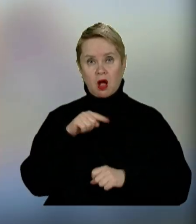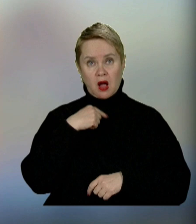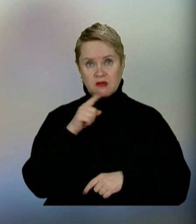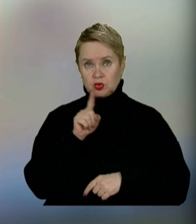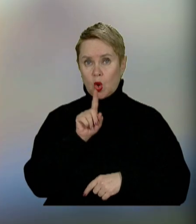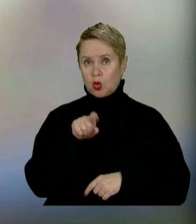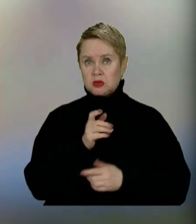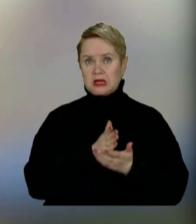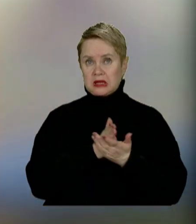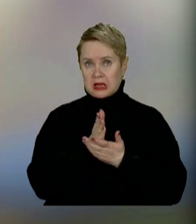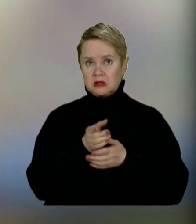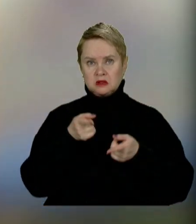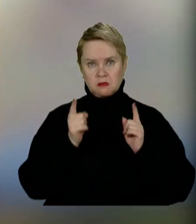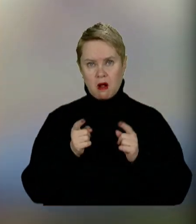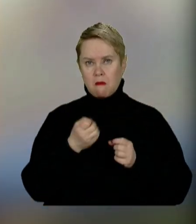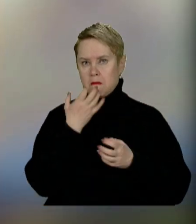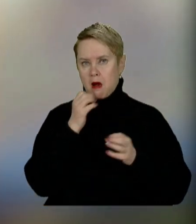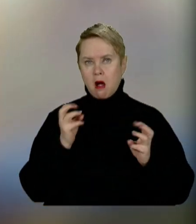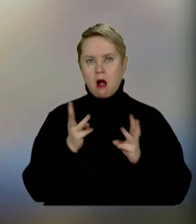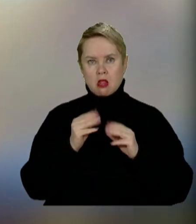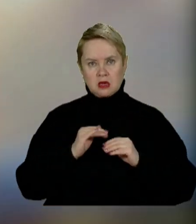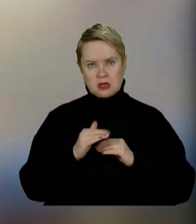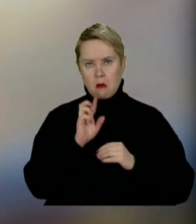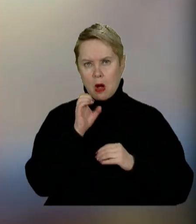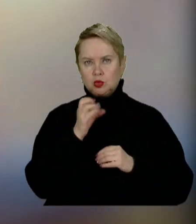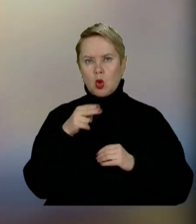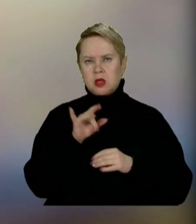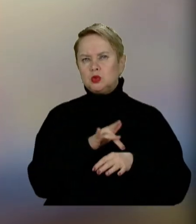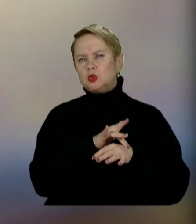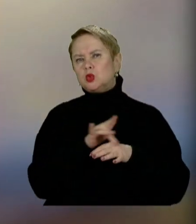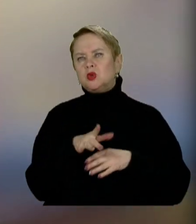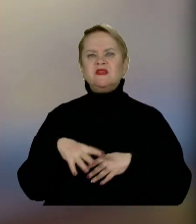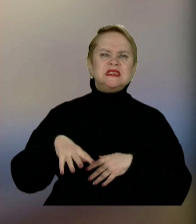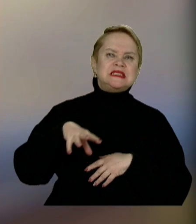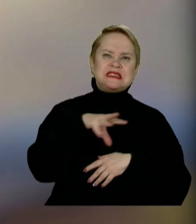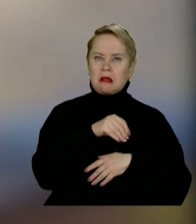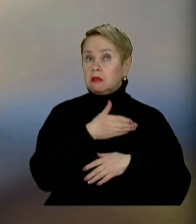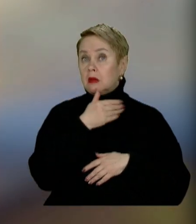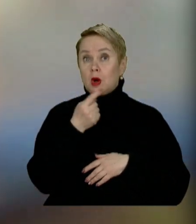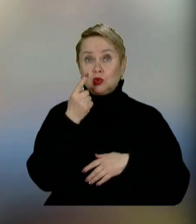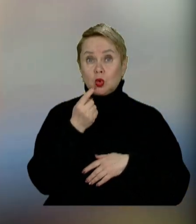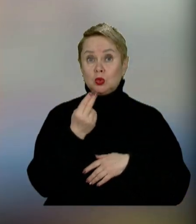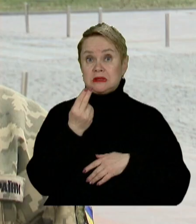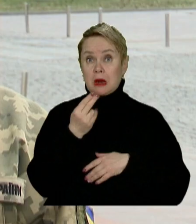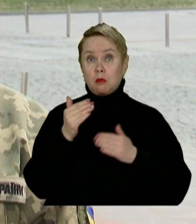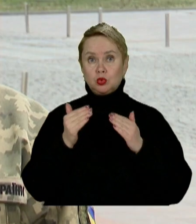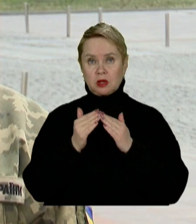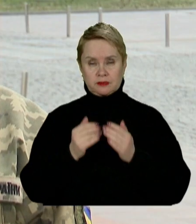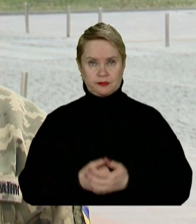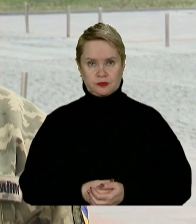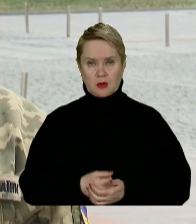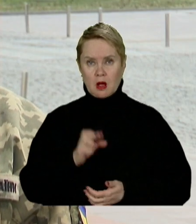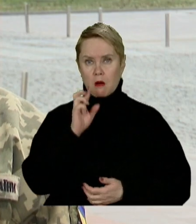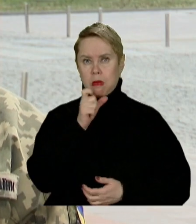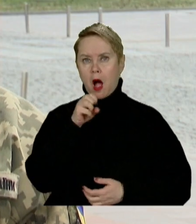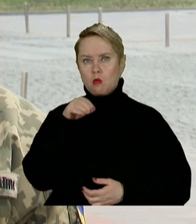каже, що на Донецькому напрямку і справді пекло на землі. В Бахмуті Солідарі зруйноване усе. Практично немає жодної вцілілої будівлі. От